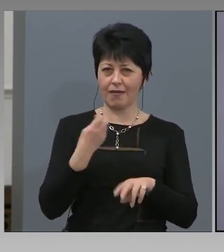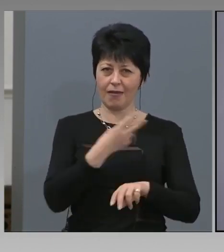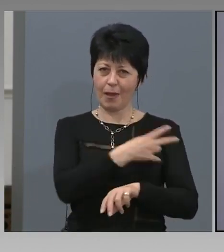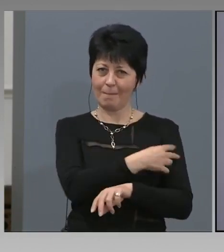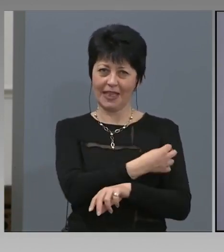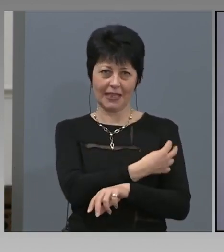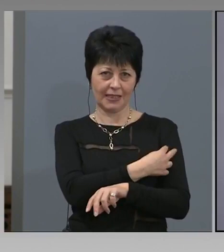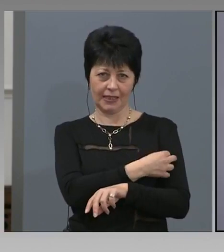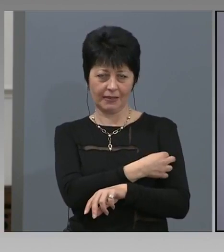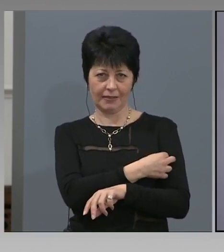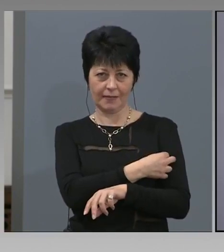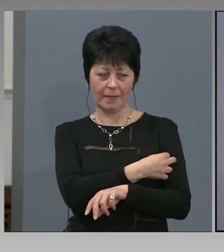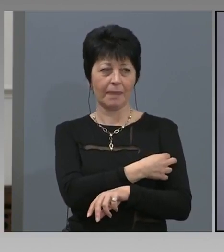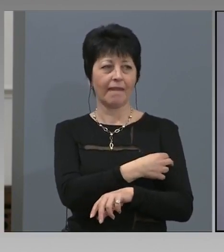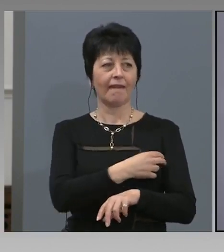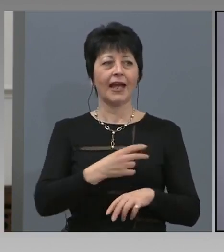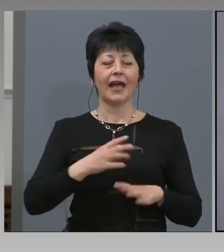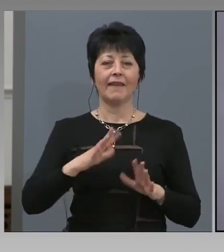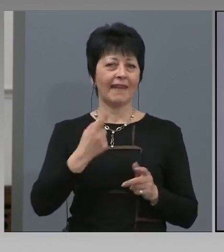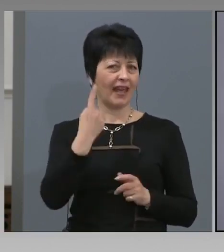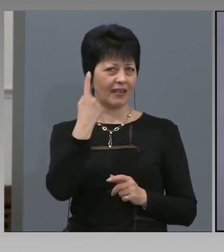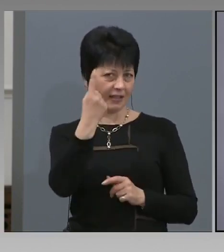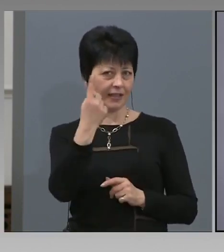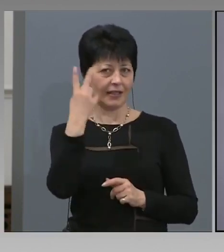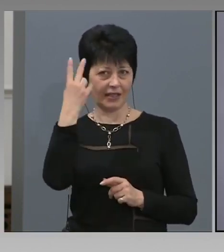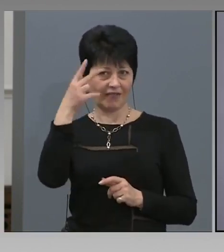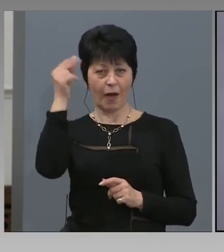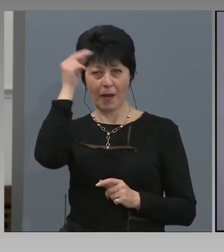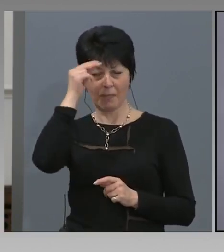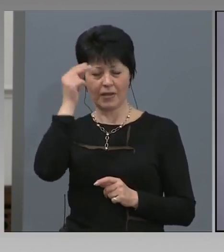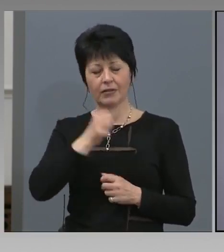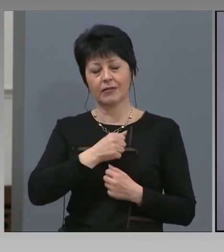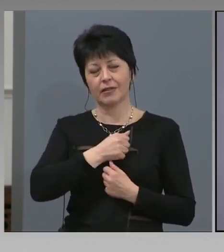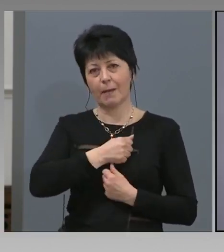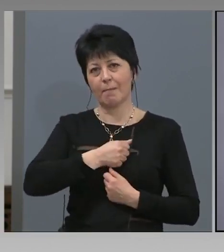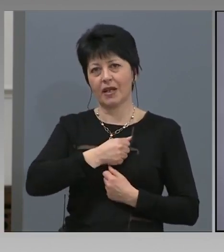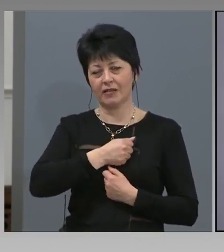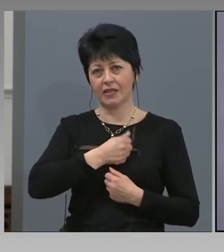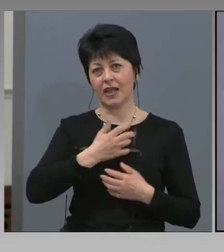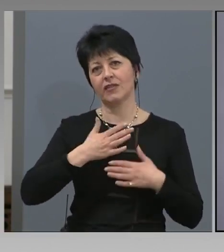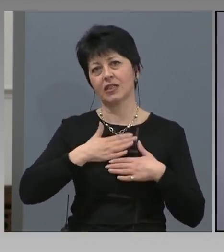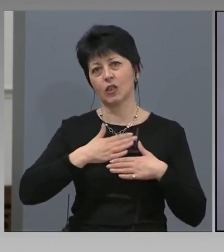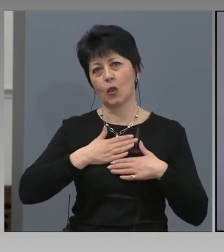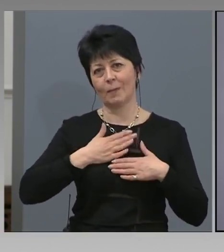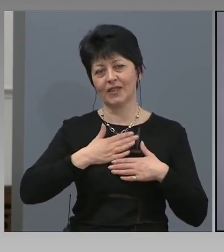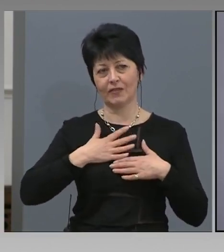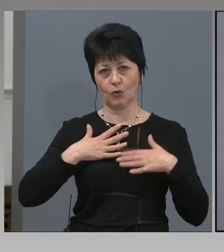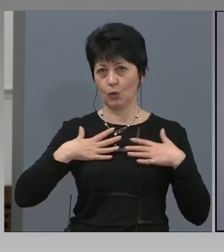субективизма, защото не един и двама българи така се притесняват за собственото си състояние.